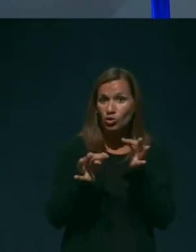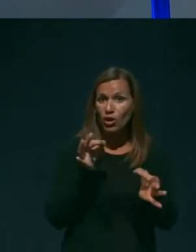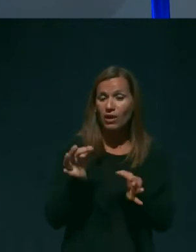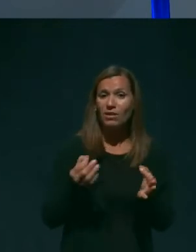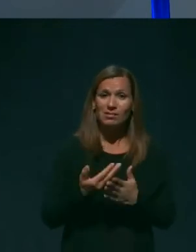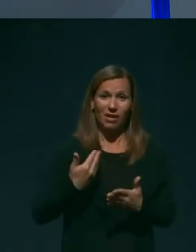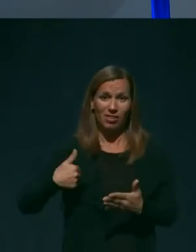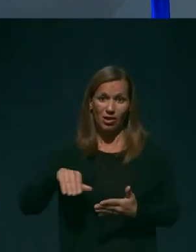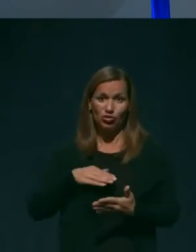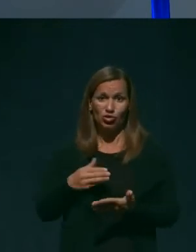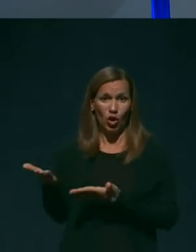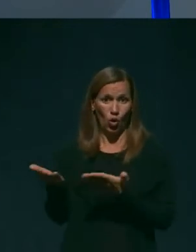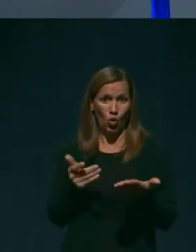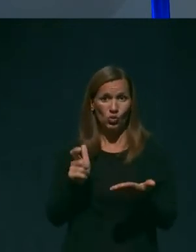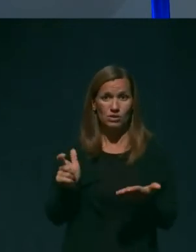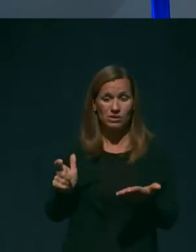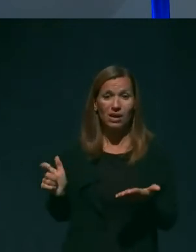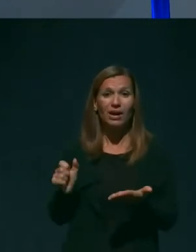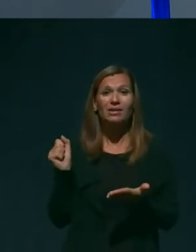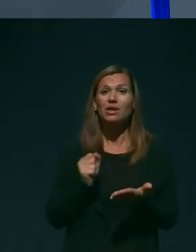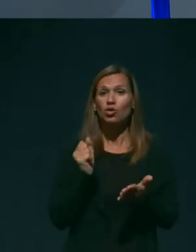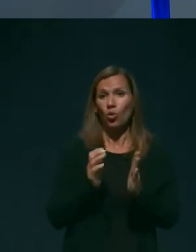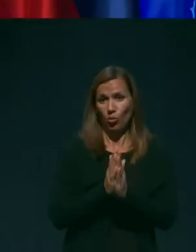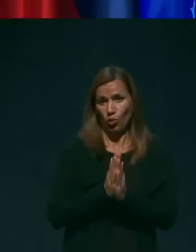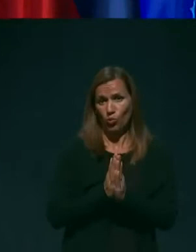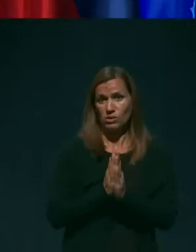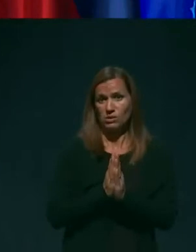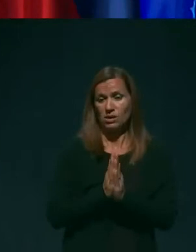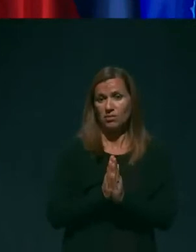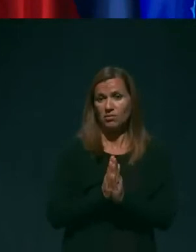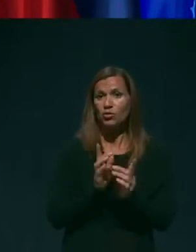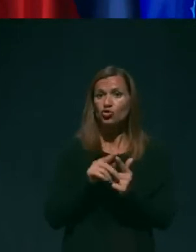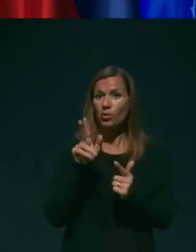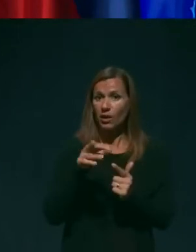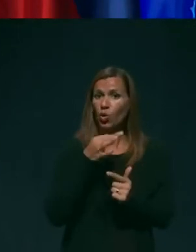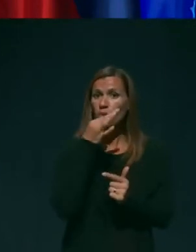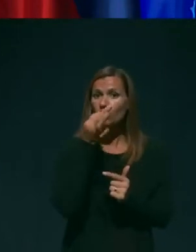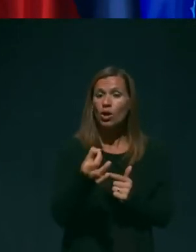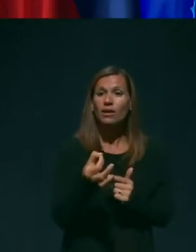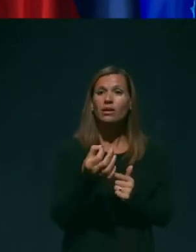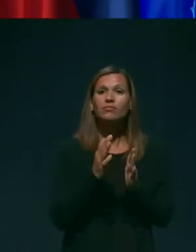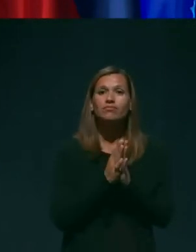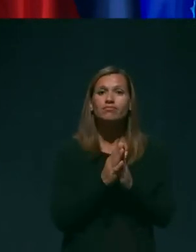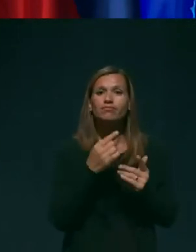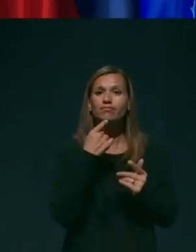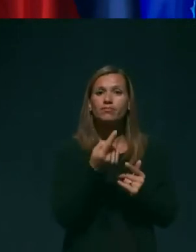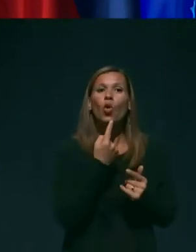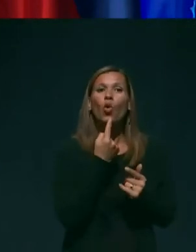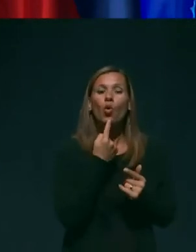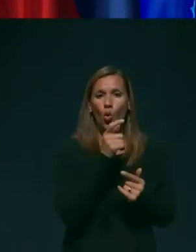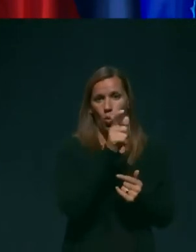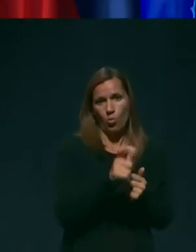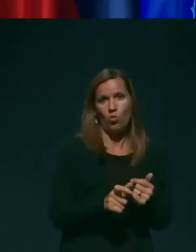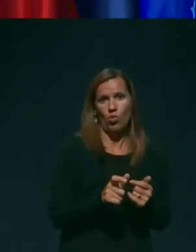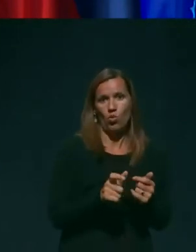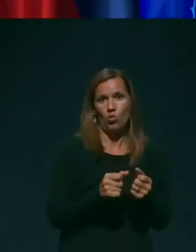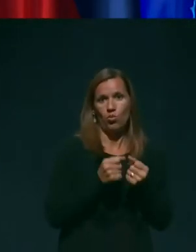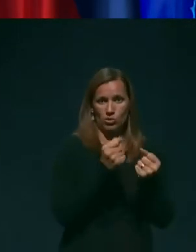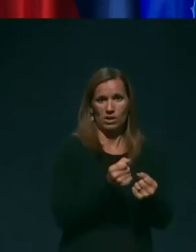ob zastavljanem vprašanju, predtem poveste, komu zastavljate posamezno vprašanje.